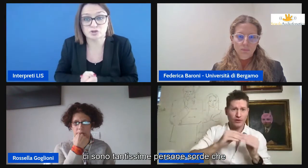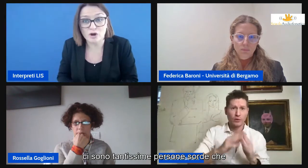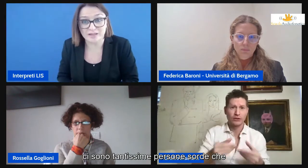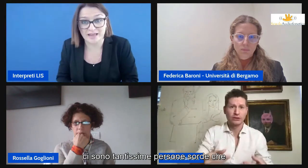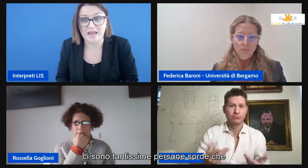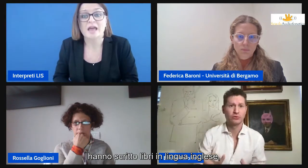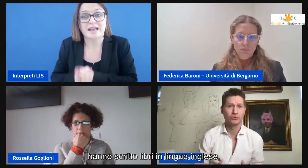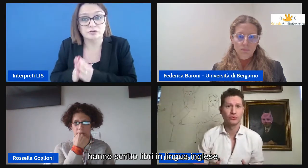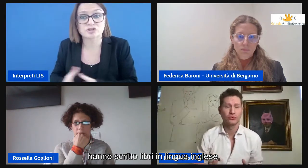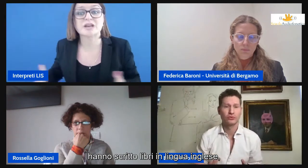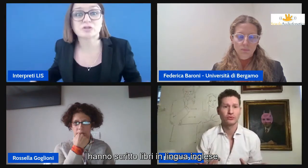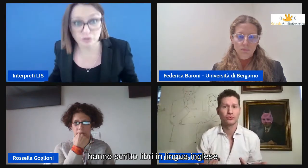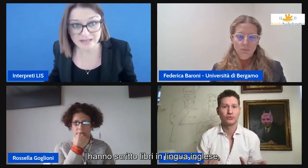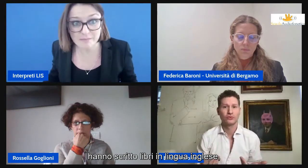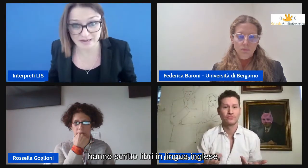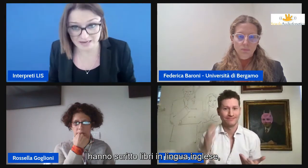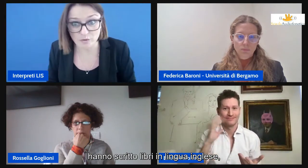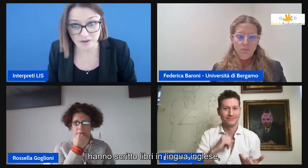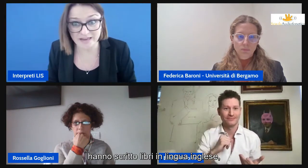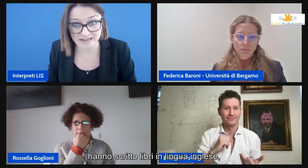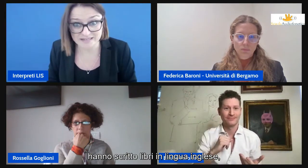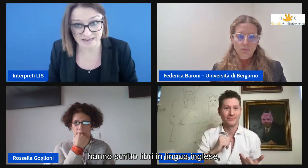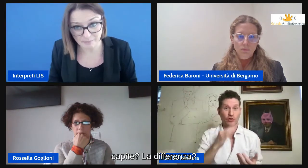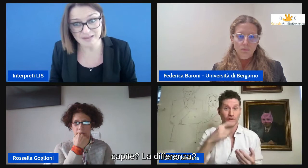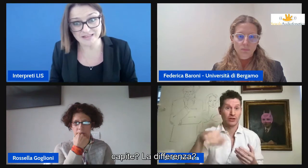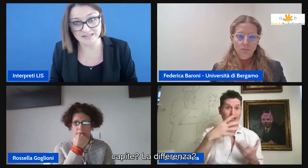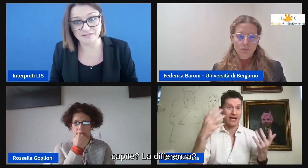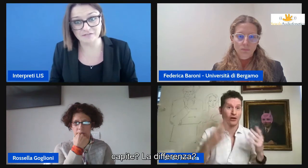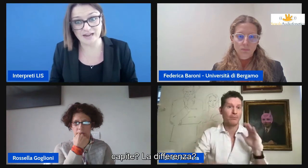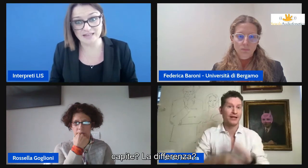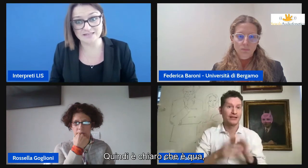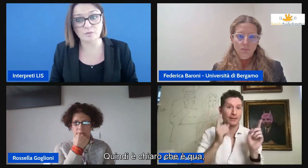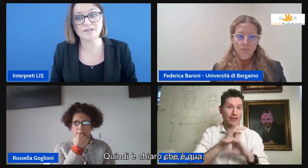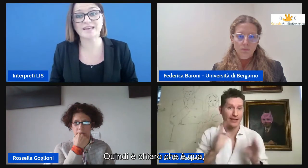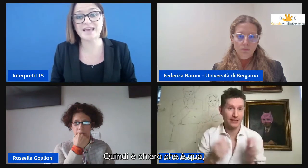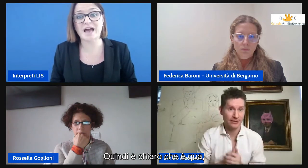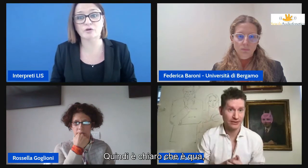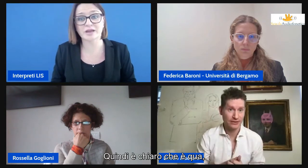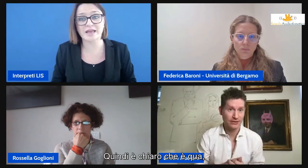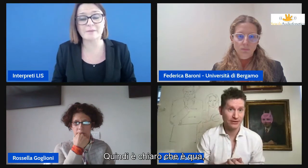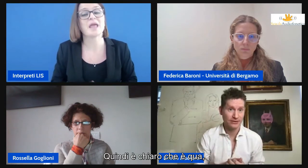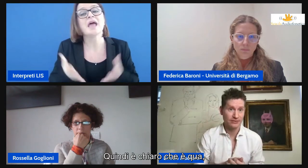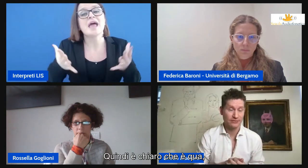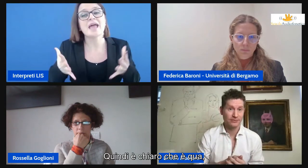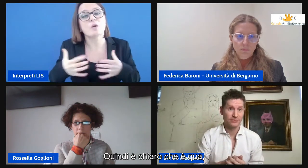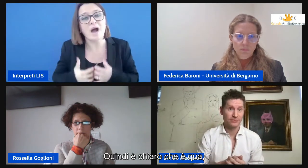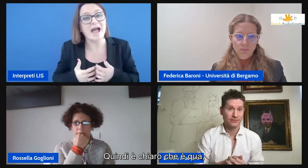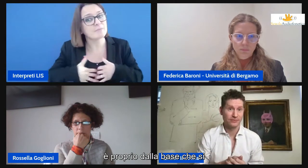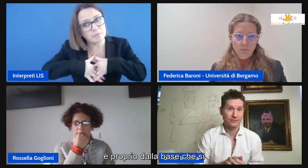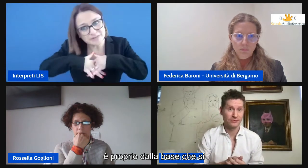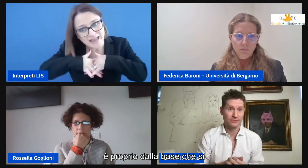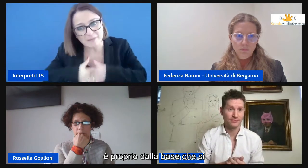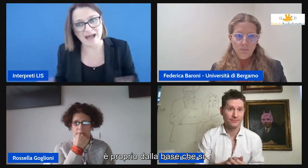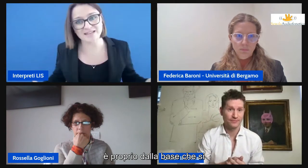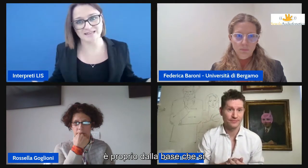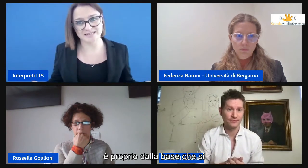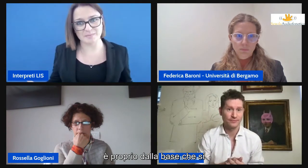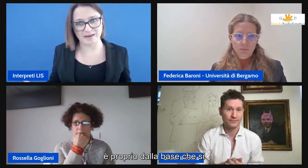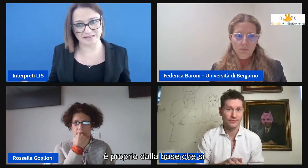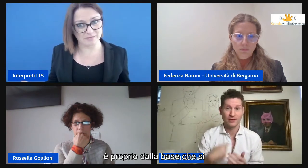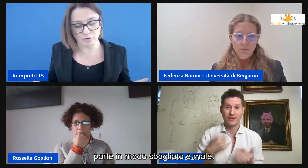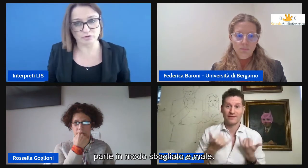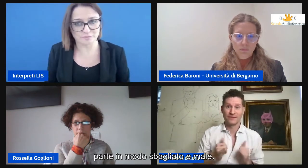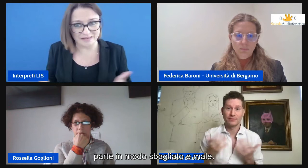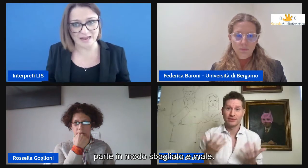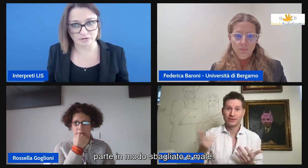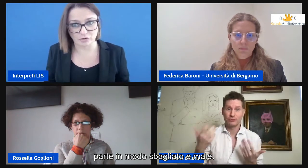persone sorde che hanno scritto libri in lingua inglese capite la differenza quindi è chiaro che è qua è proprio dalla base che